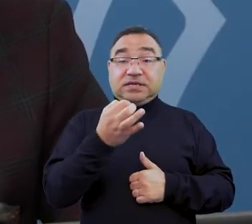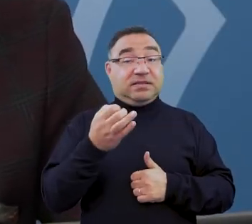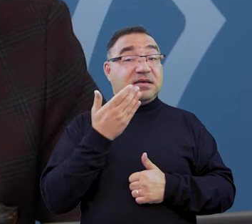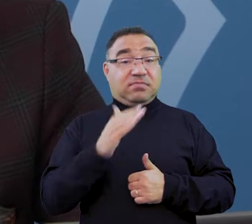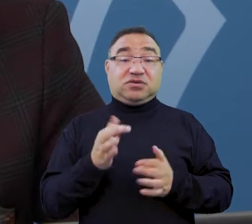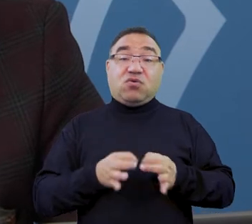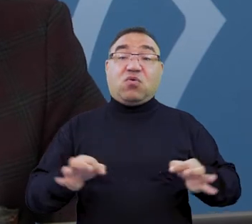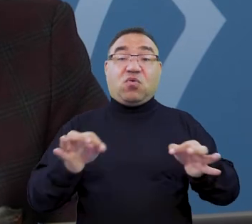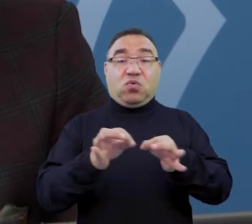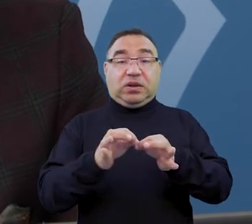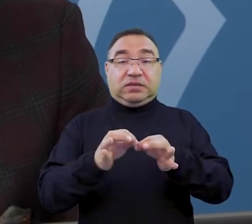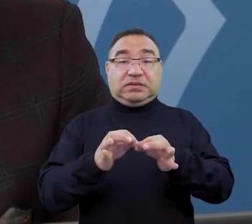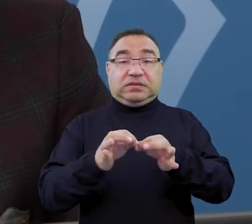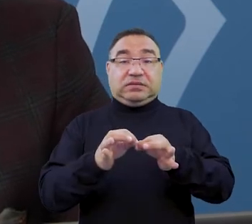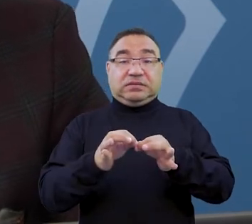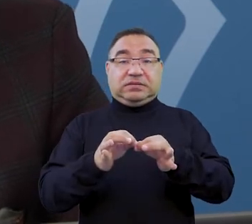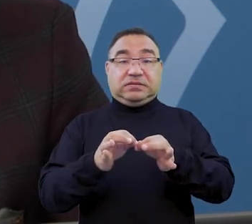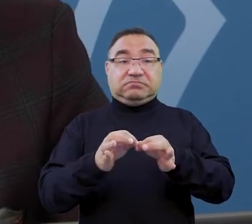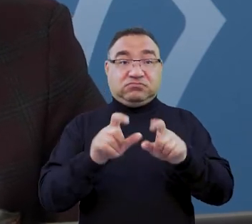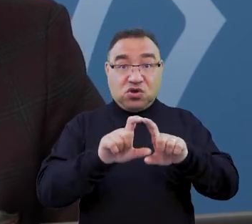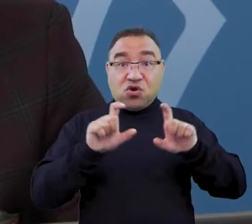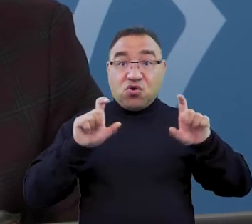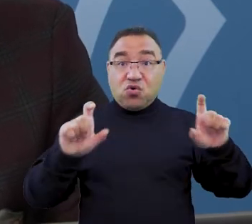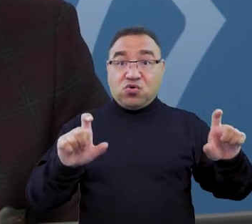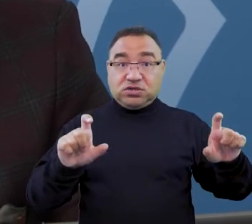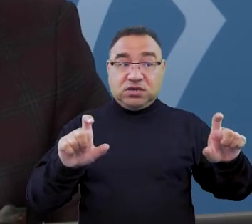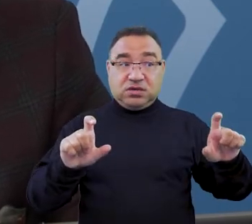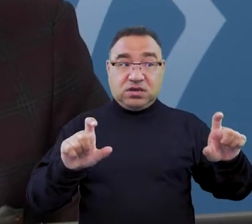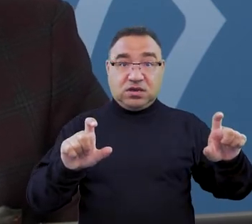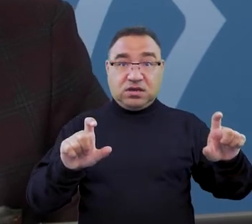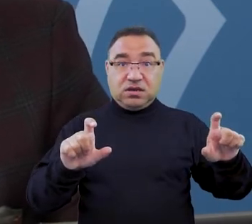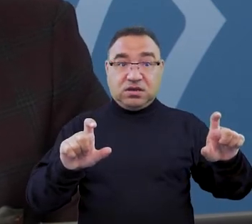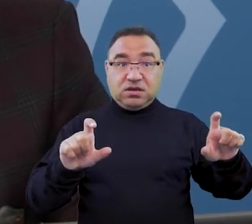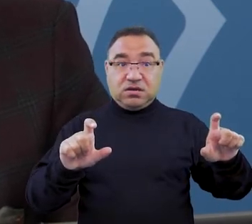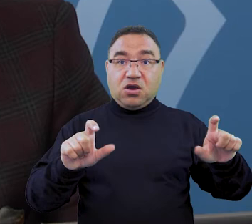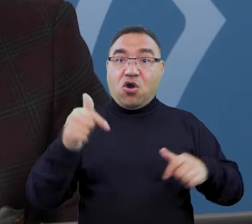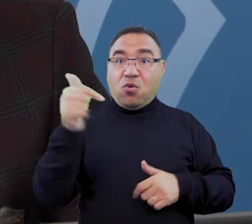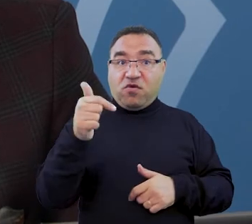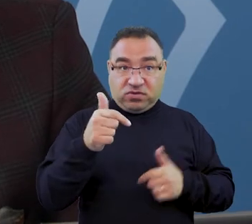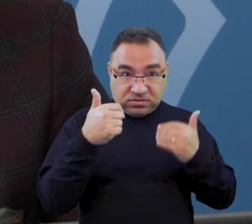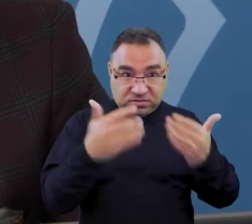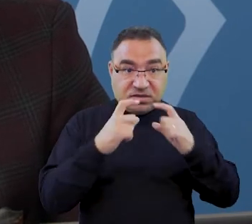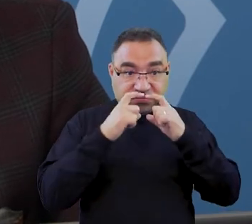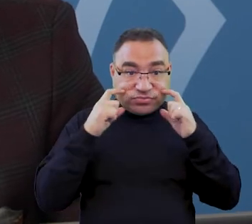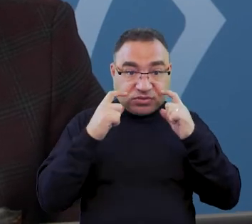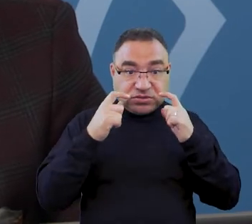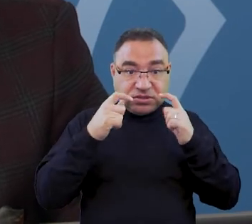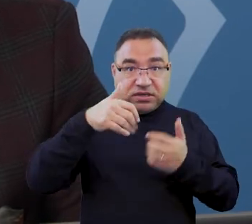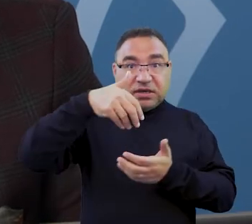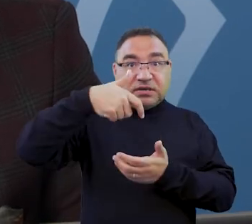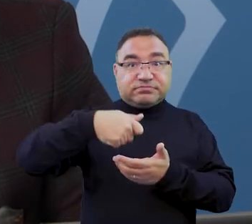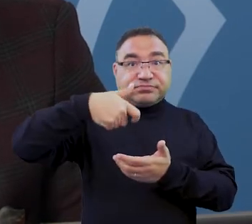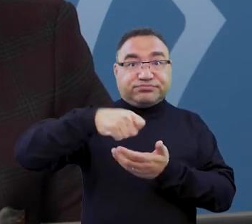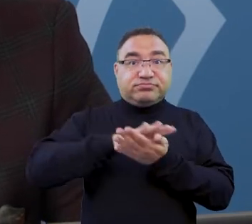No i pierwsze, myślę, że najbardziej ogólne pytanie, jakie mogło się pojawić, to czy uczelnia ma obowiązek zapewnić wszystkim studentom maseczki i płyn do